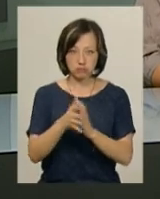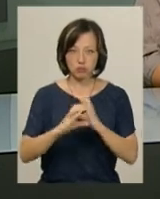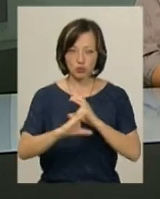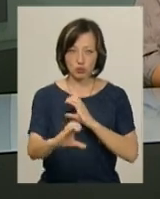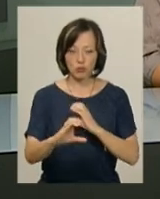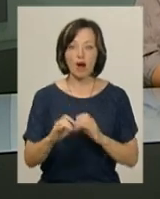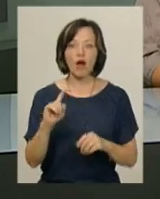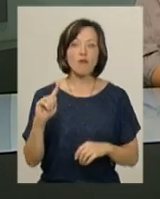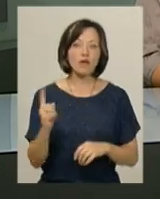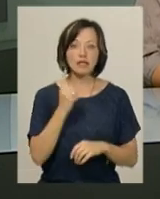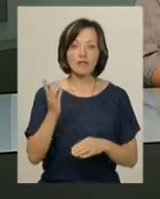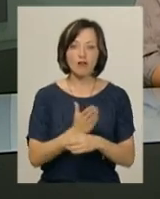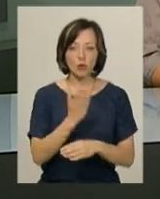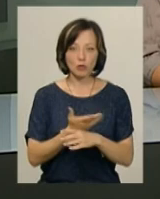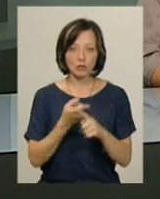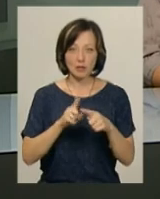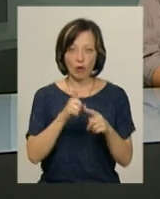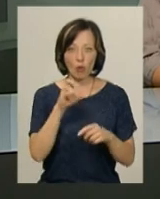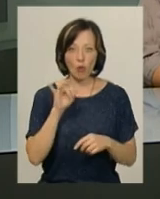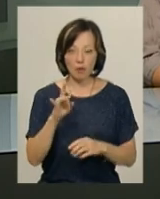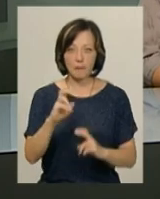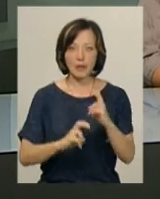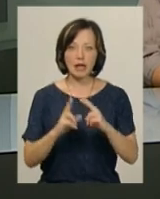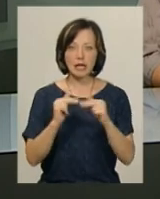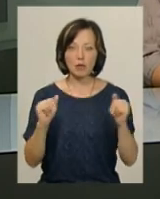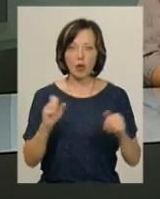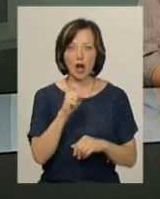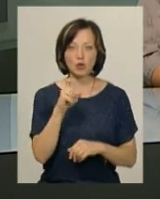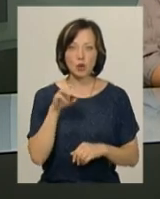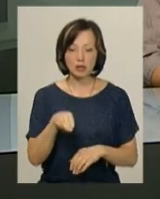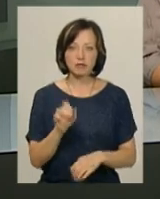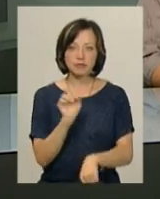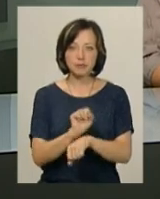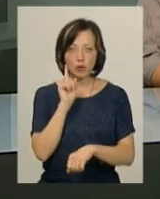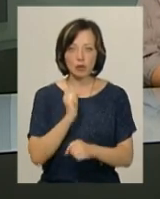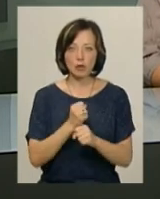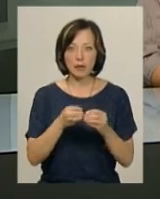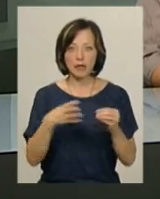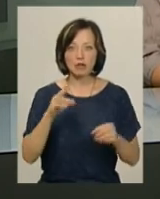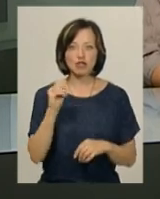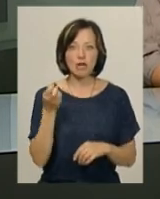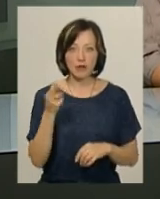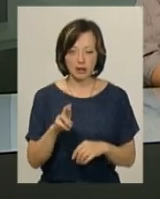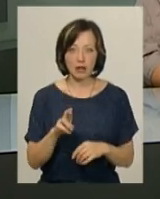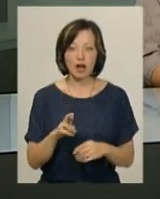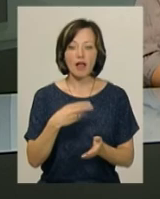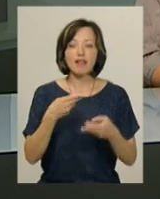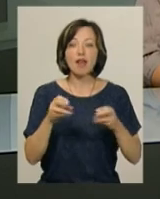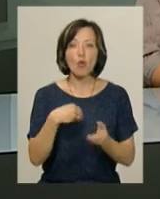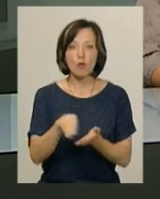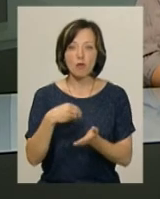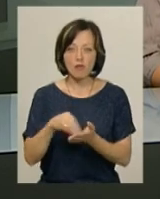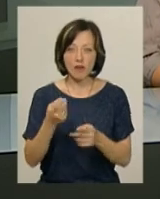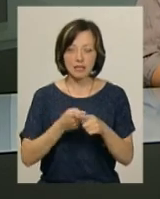В Україні єдиним виробником рідкого хлору є підприємство «Дніпроазот». Воно призупинило роботу 15 червня, де купуватиме